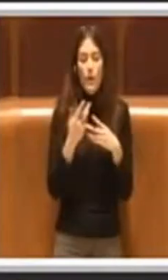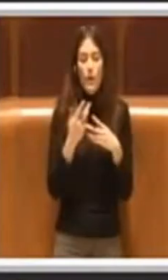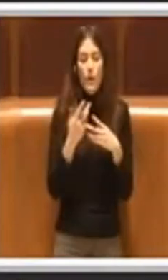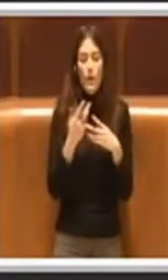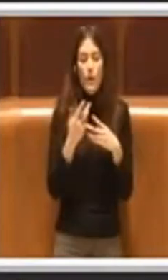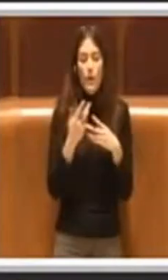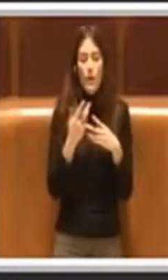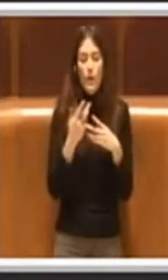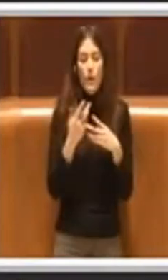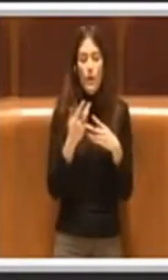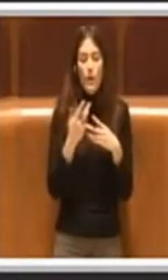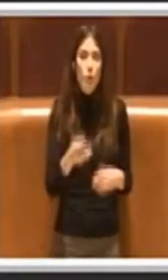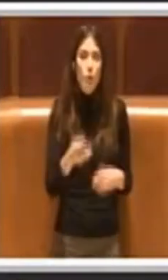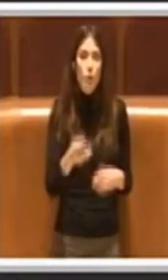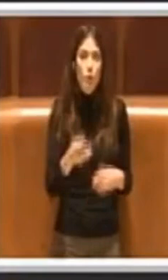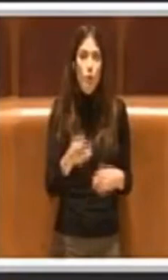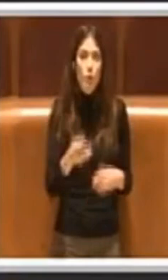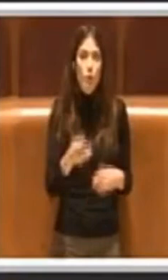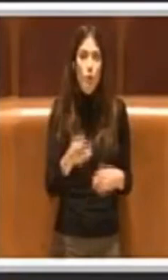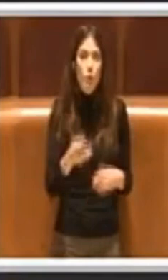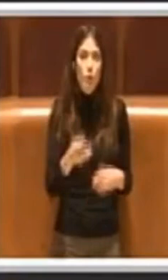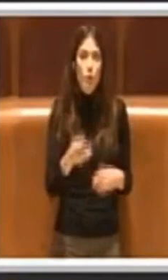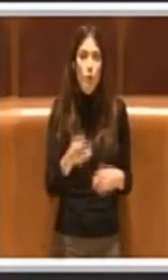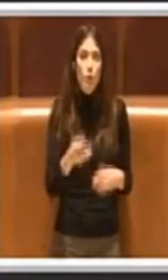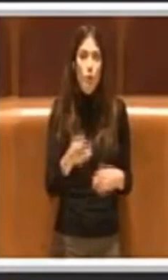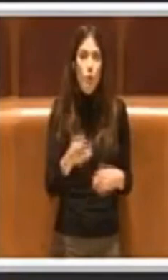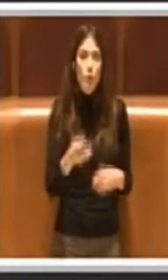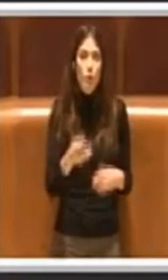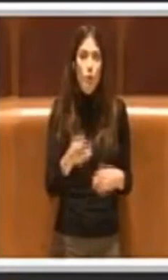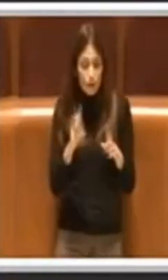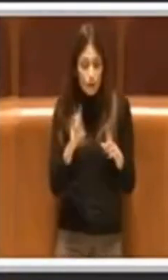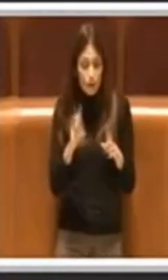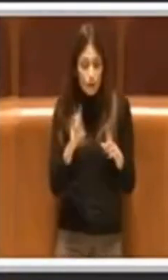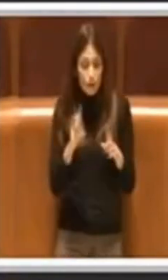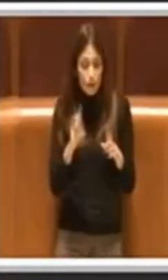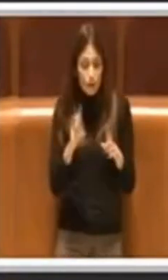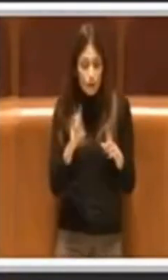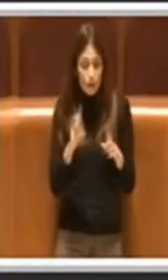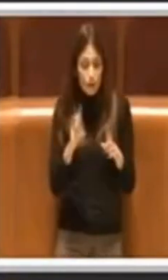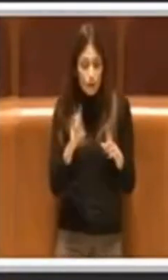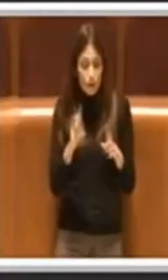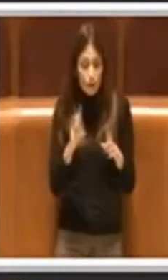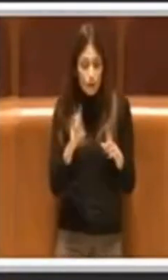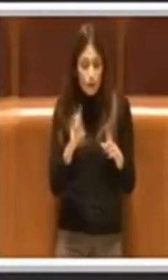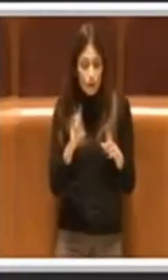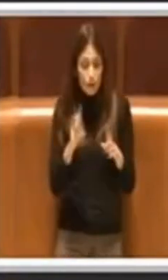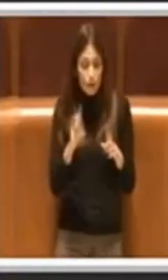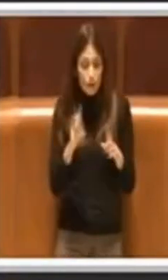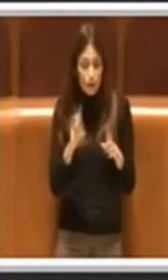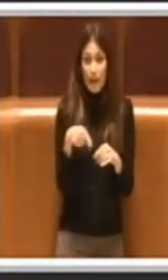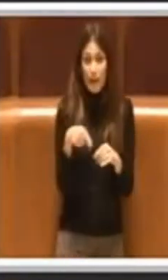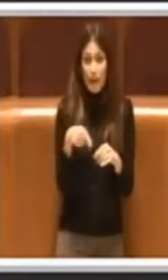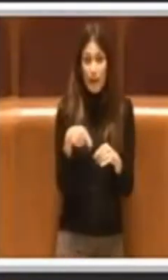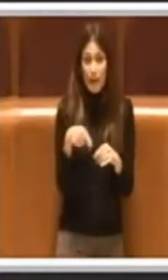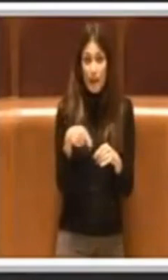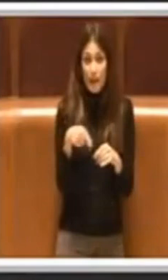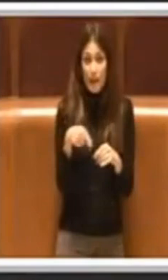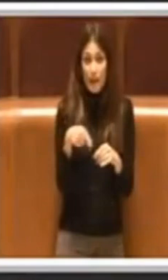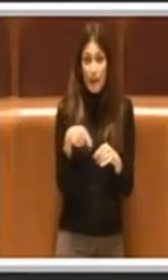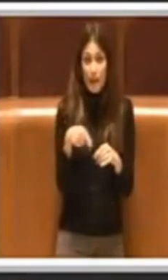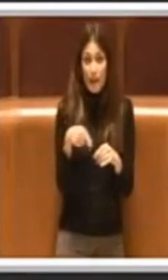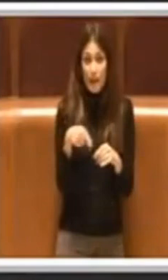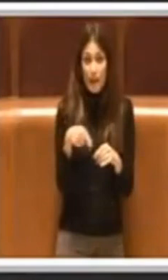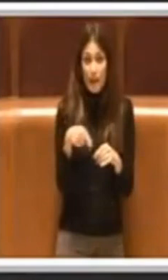su questo settore e proprio ieri quando abbiamo anche in una